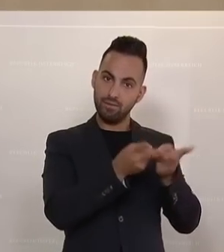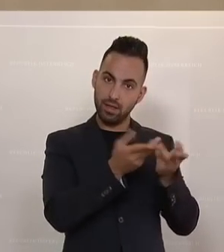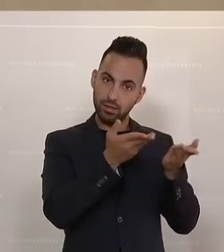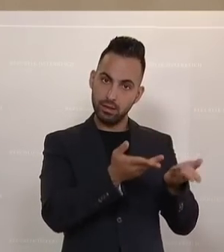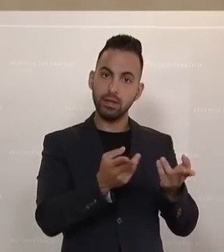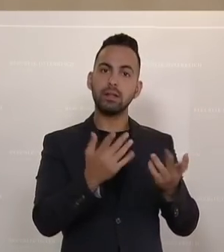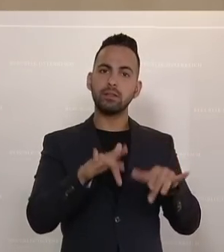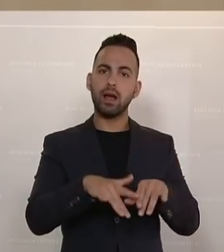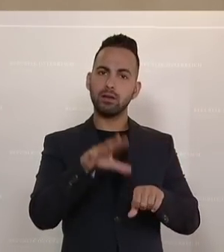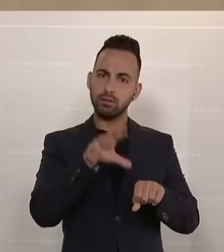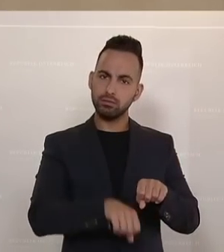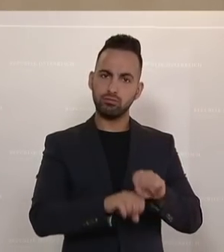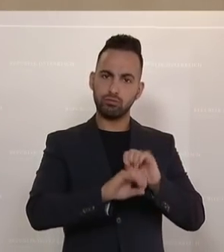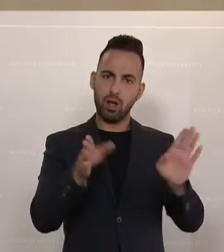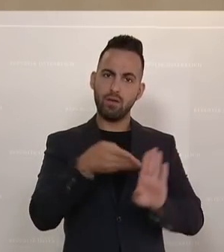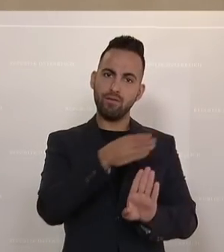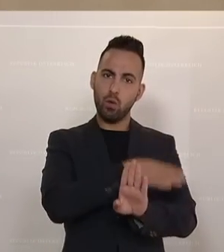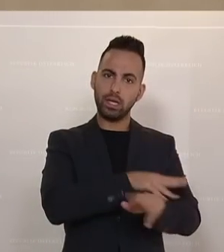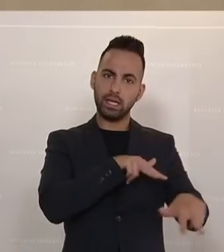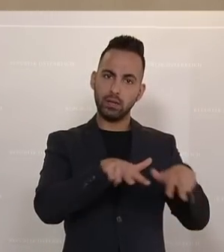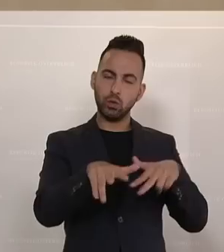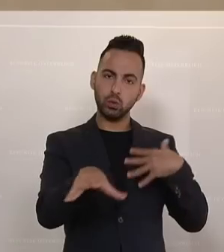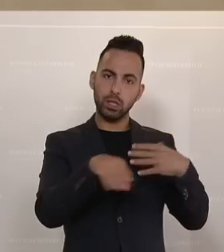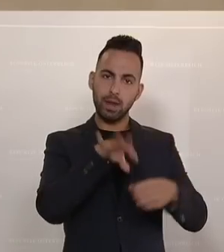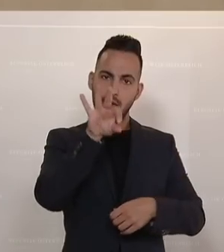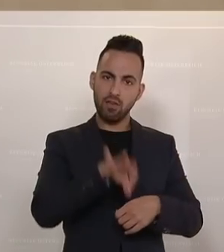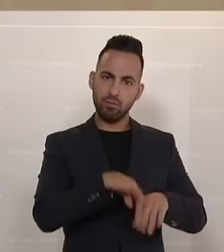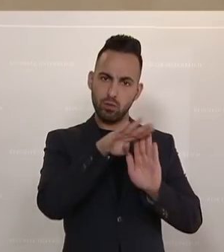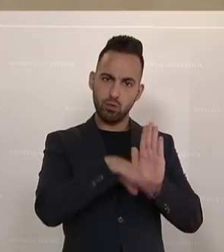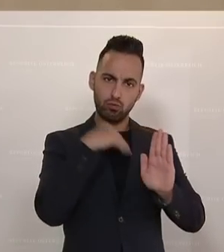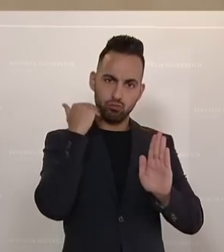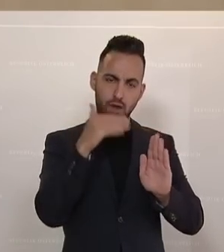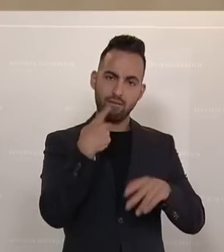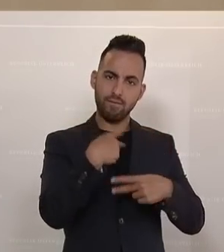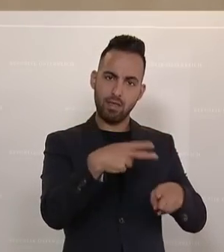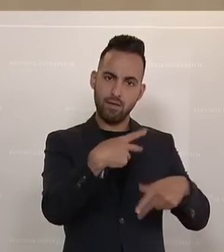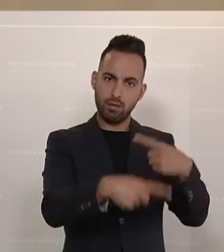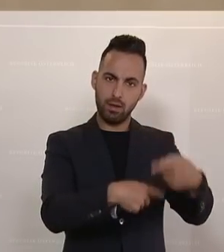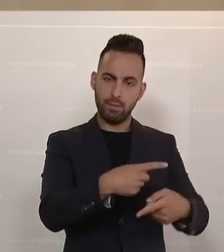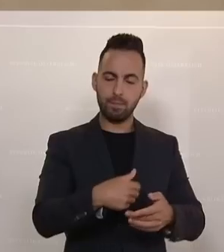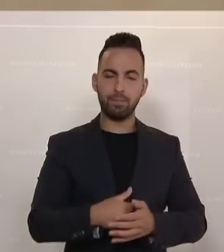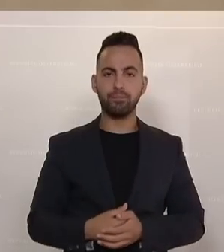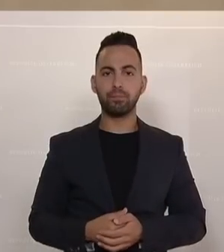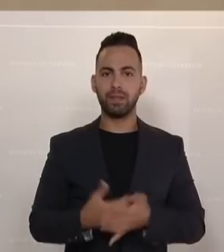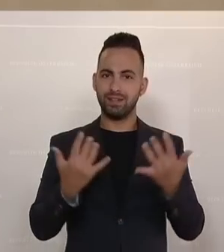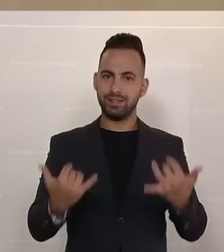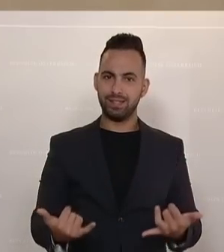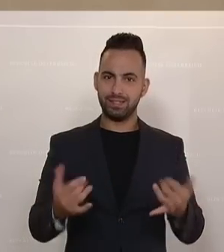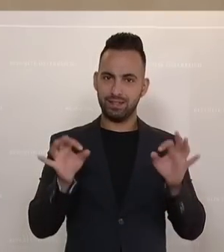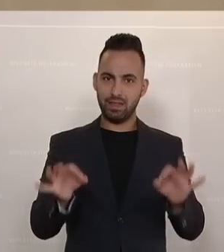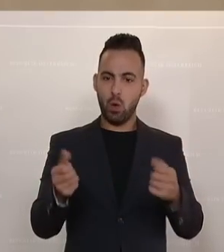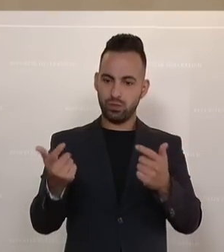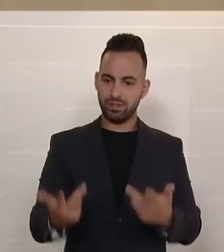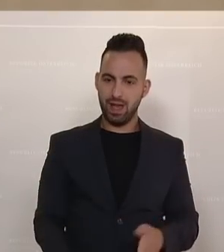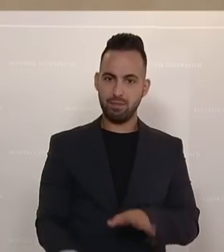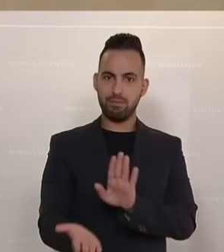wird der restriktive Kurs der Vorgängerregierung mit der FPÖ fortgesetzt. Nun beweisen aber genau die